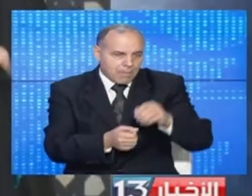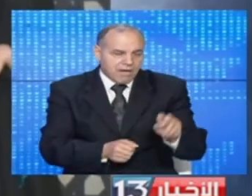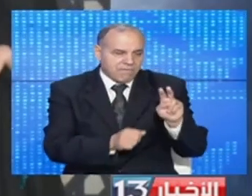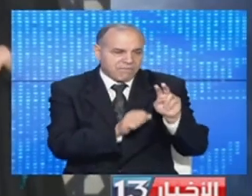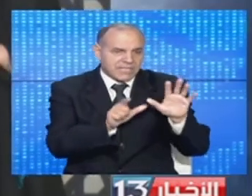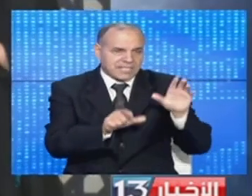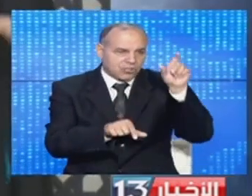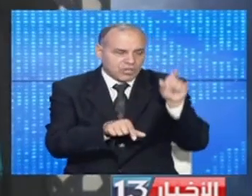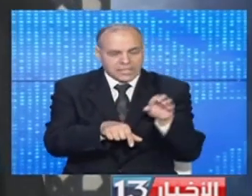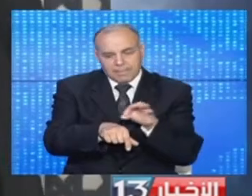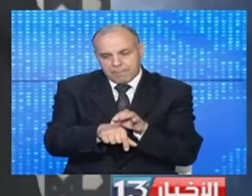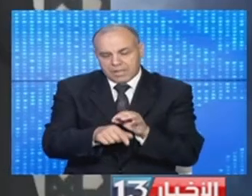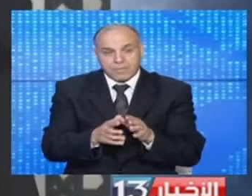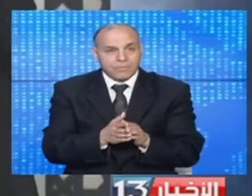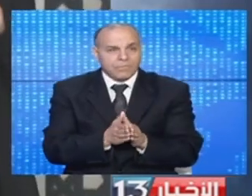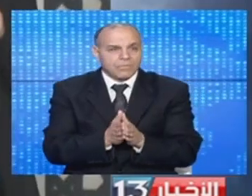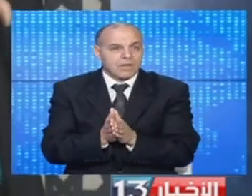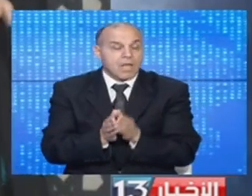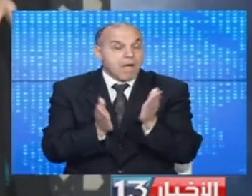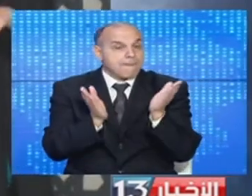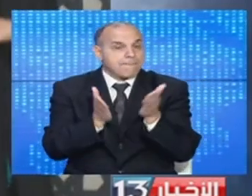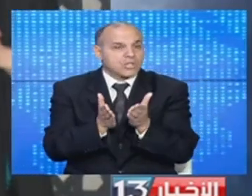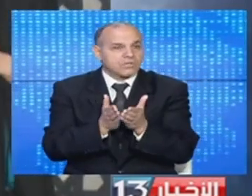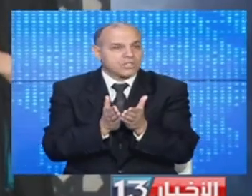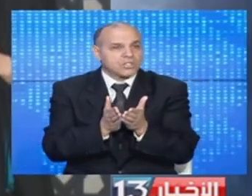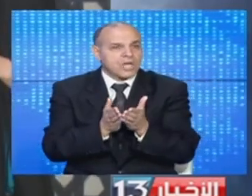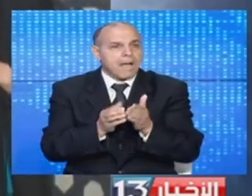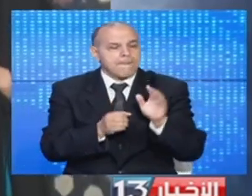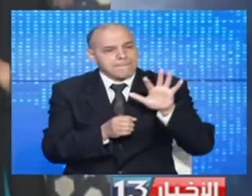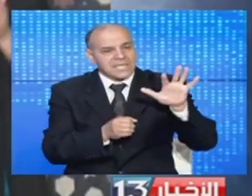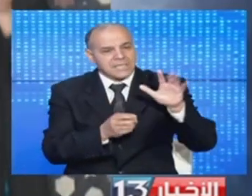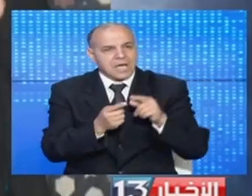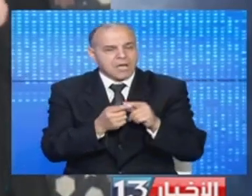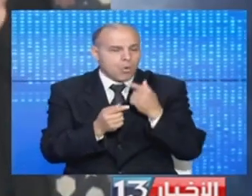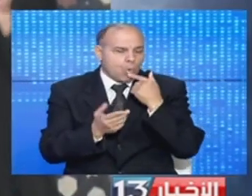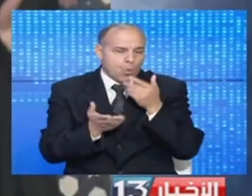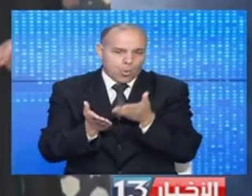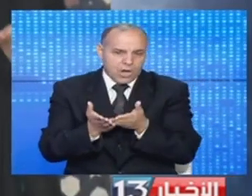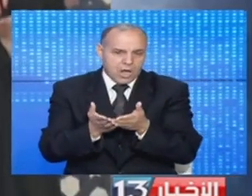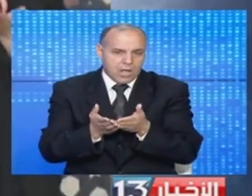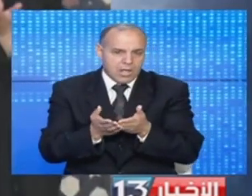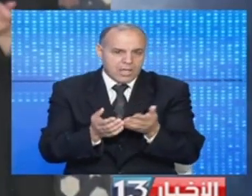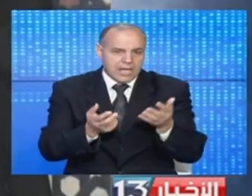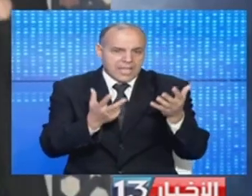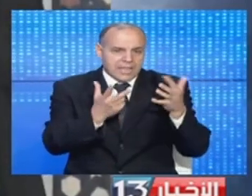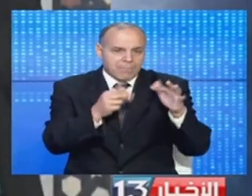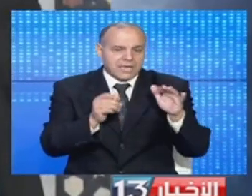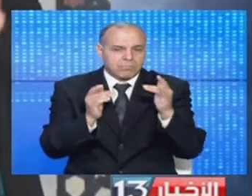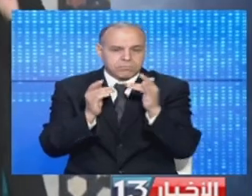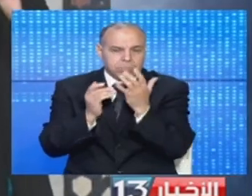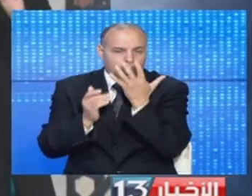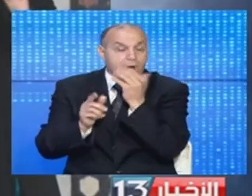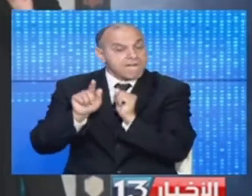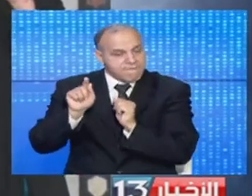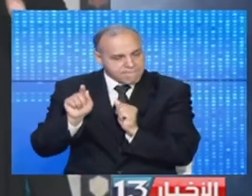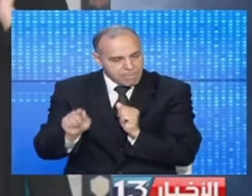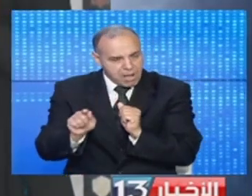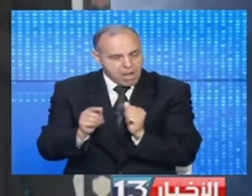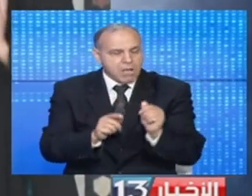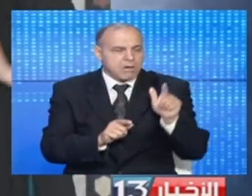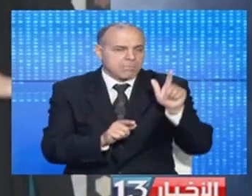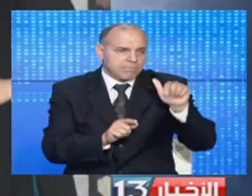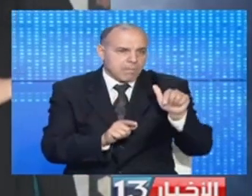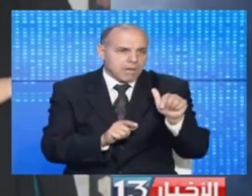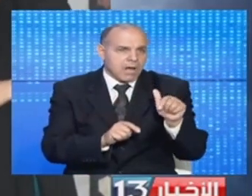مريض في مستشفى المنزى مستشفى الميداني عنا 80 سرير اكسجين يقيم